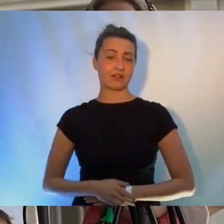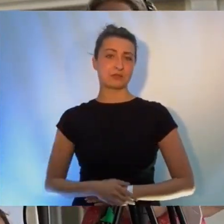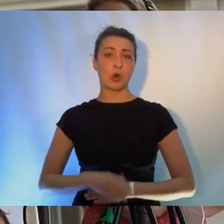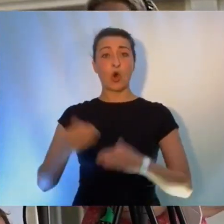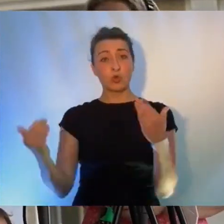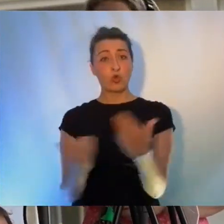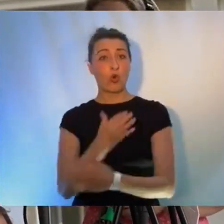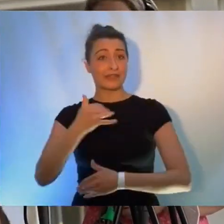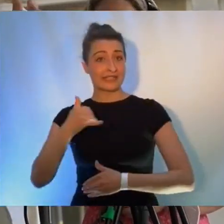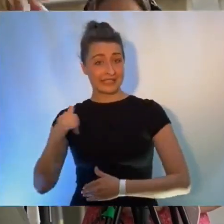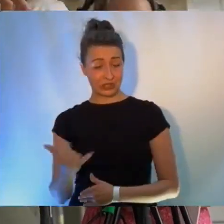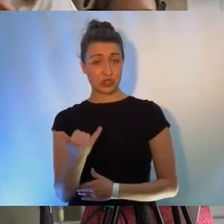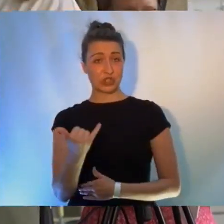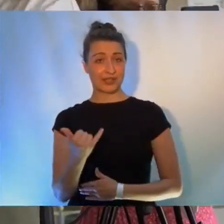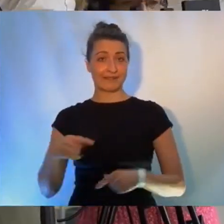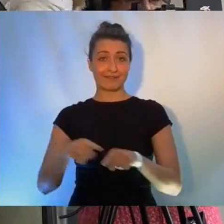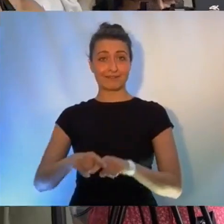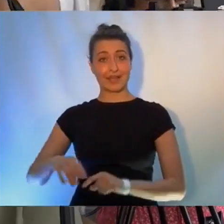Děkujeme!